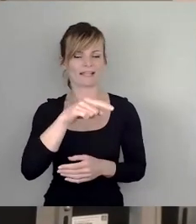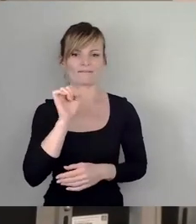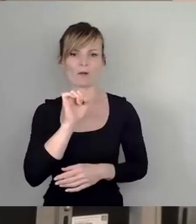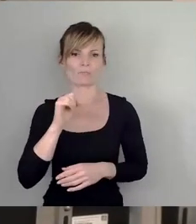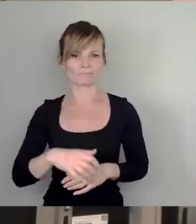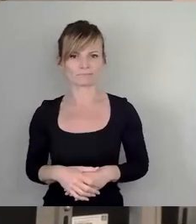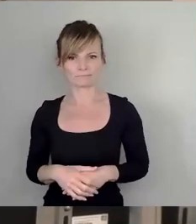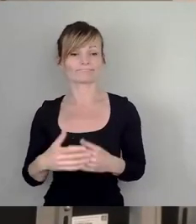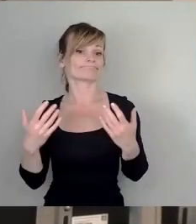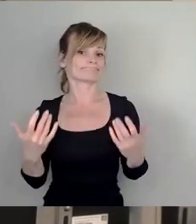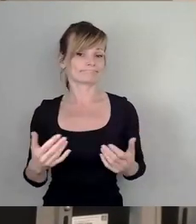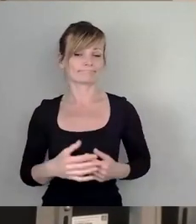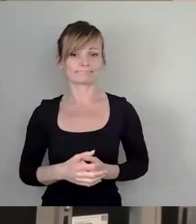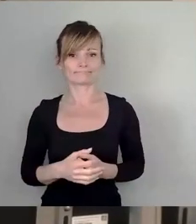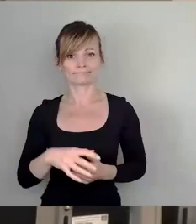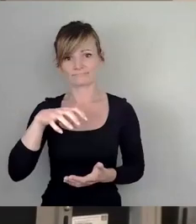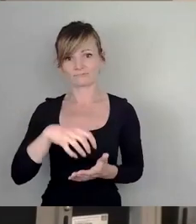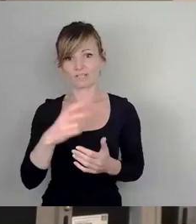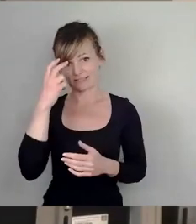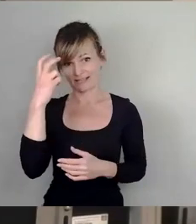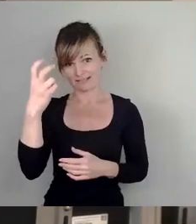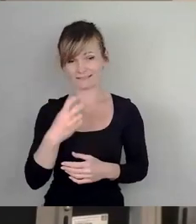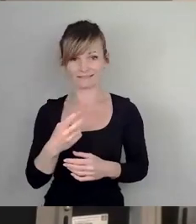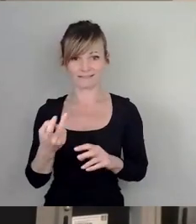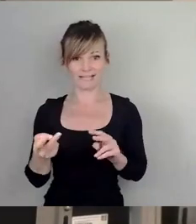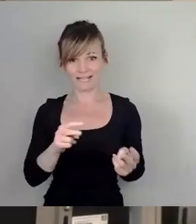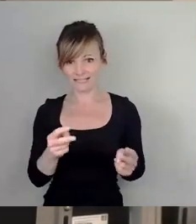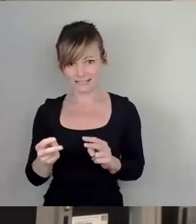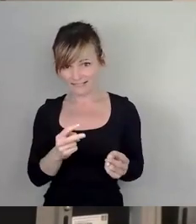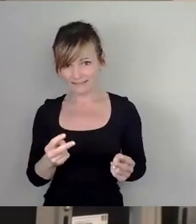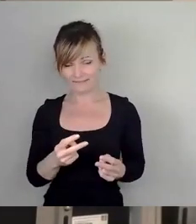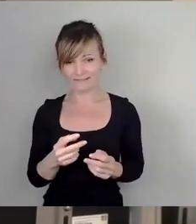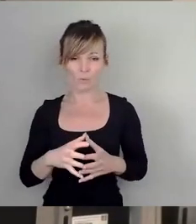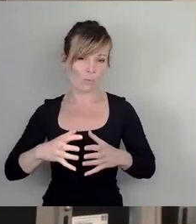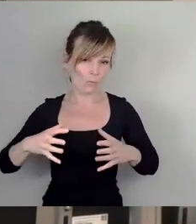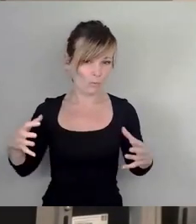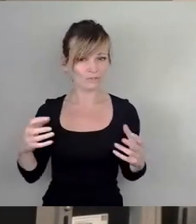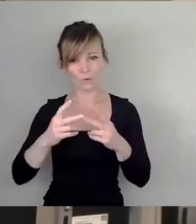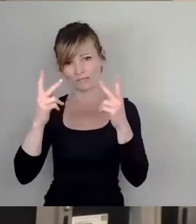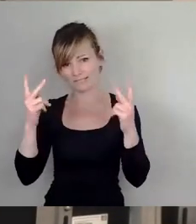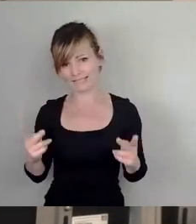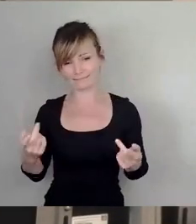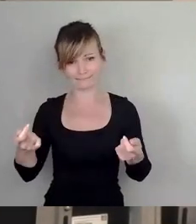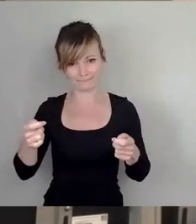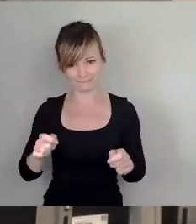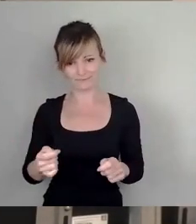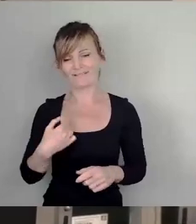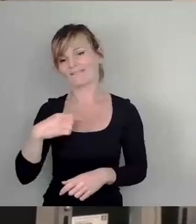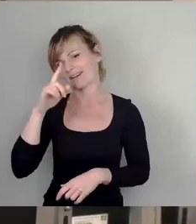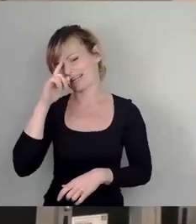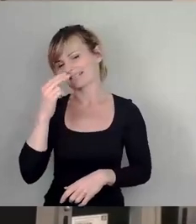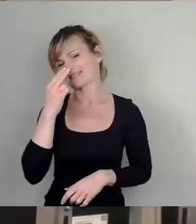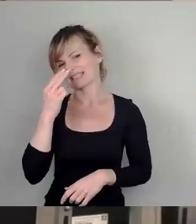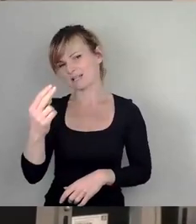halt daran, dass wir hier in diesem Stadtrat als Alternative hätten, ein ganz großes Konzept zu beschließen. Und wir wissen das ja, wie das mit der Umsetzung von